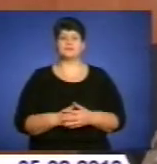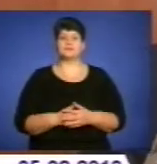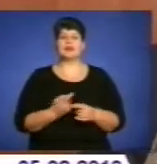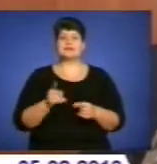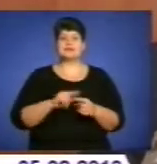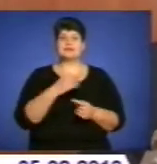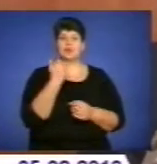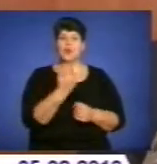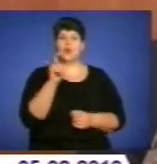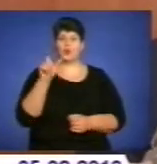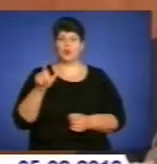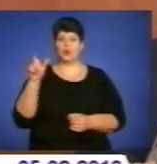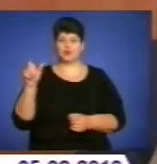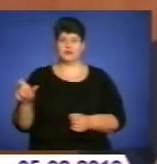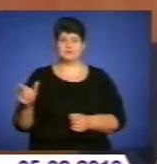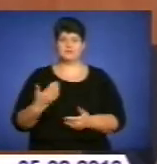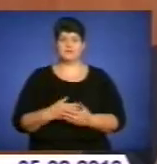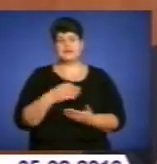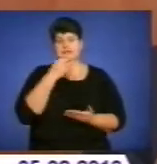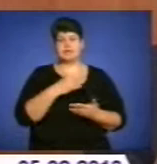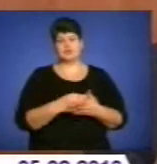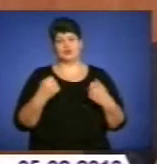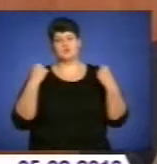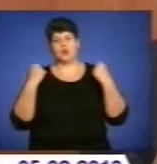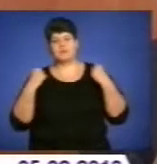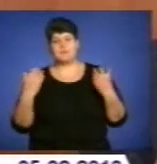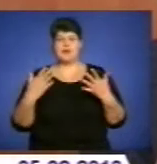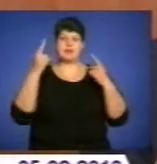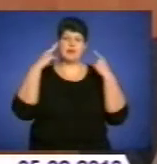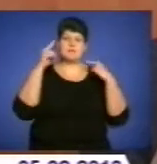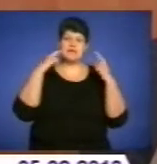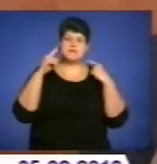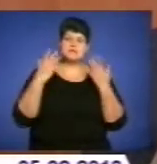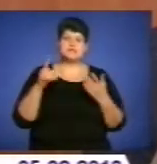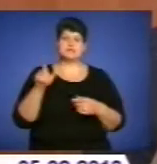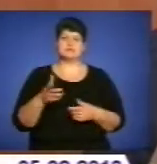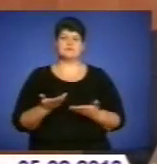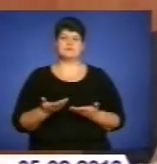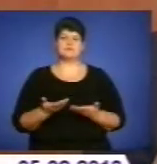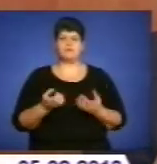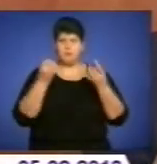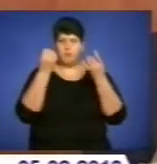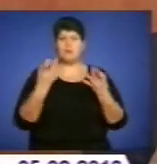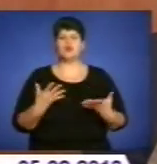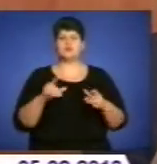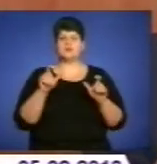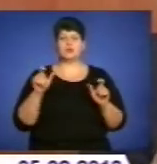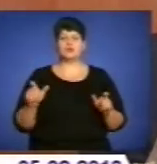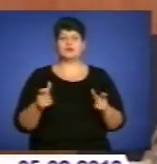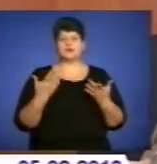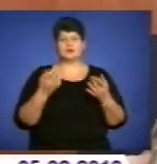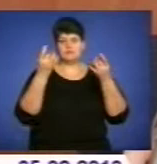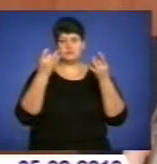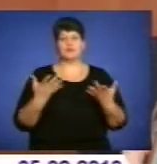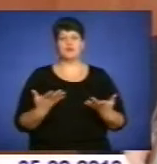люди, ну скажімо, спортсмени, митці, навіть прості люди, прості